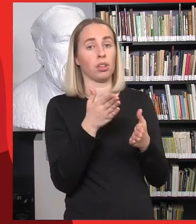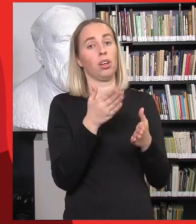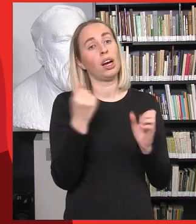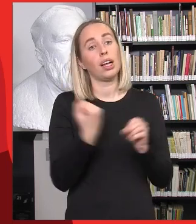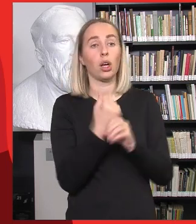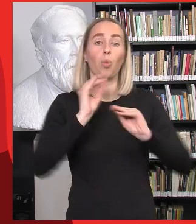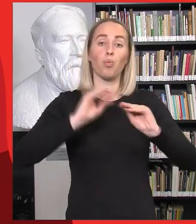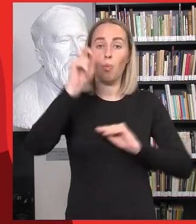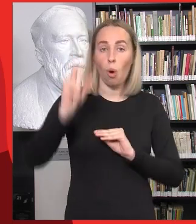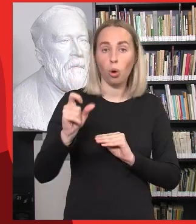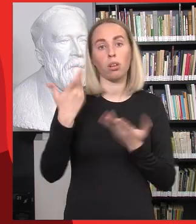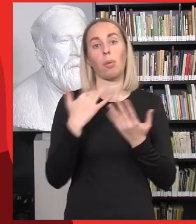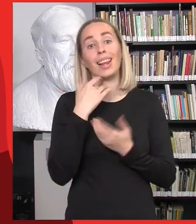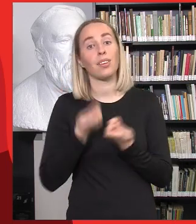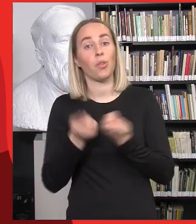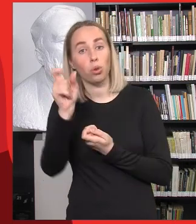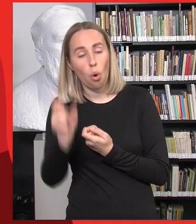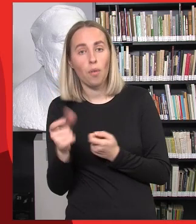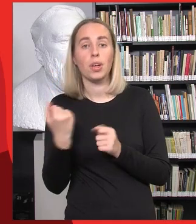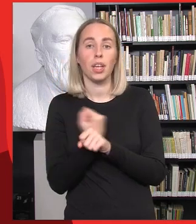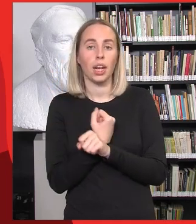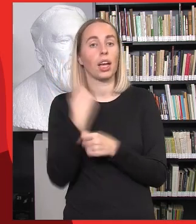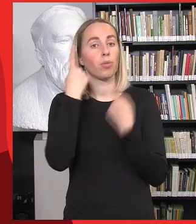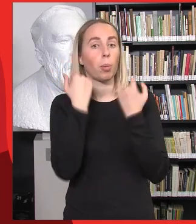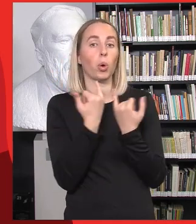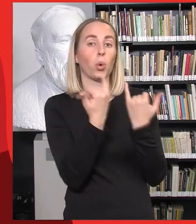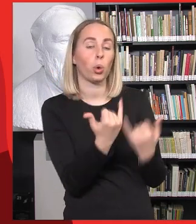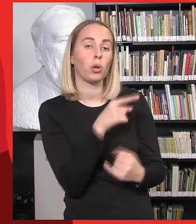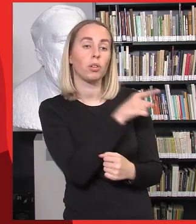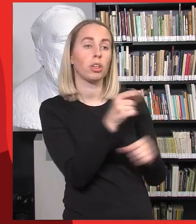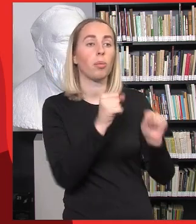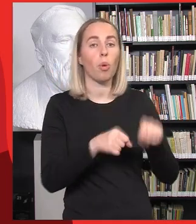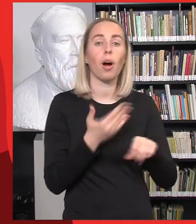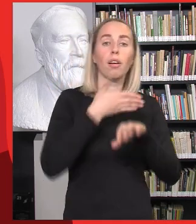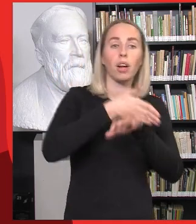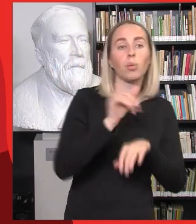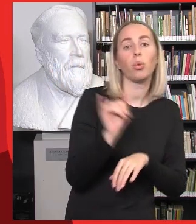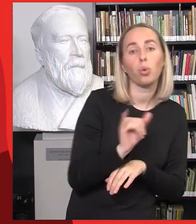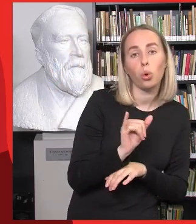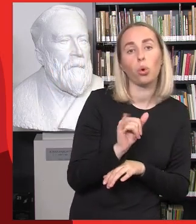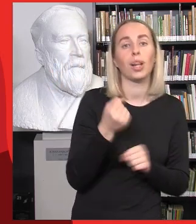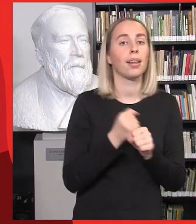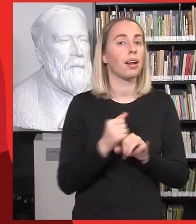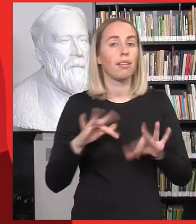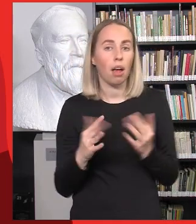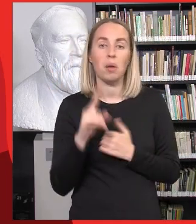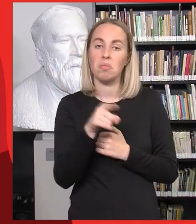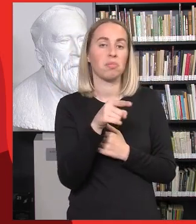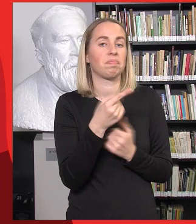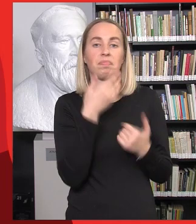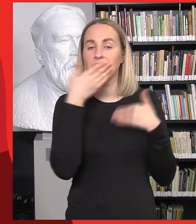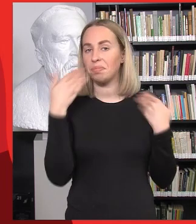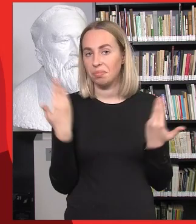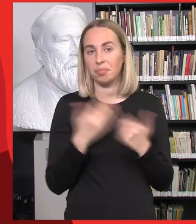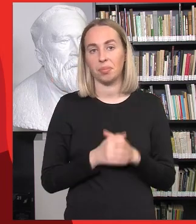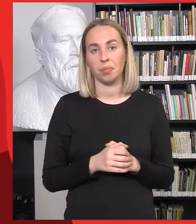klasių vadovai turėtų suteikti kažkokią informaciją, kur jie turėtų kreiptis, ką turėtų daryti, tačiau to nėra daroma ir tam nėra skiriama